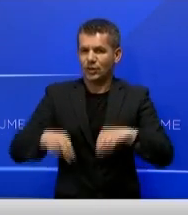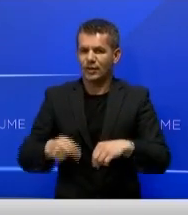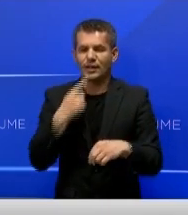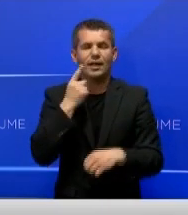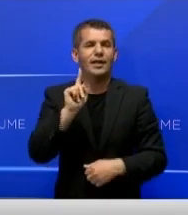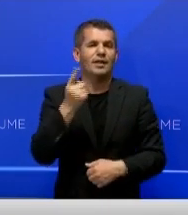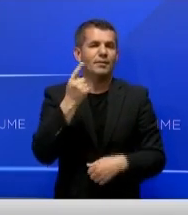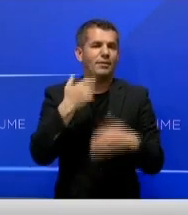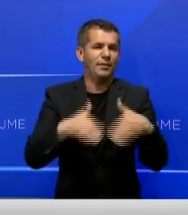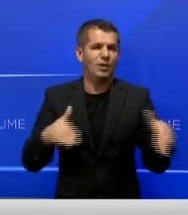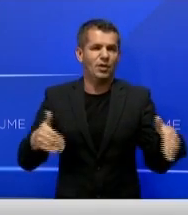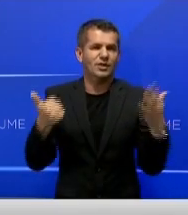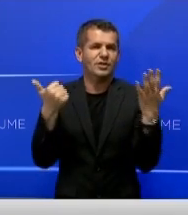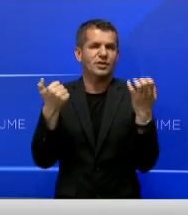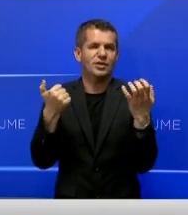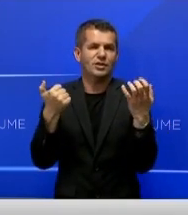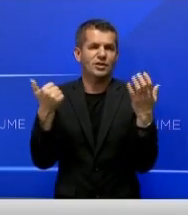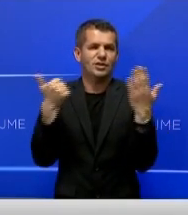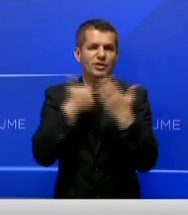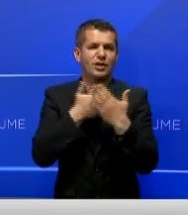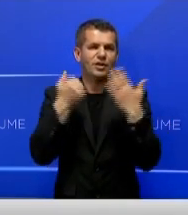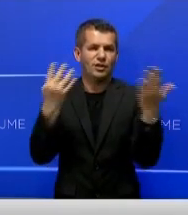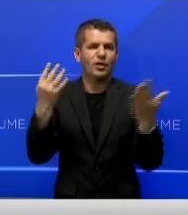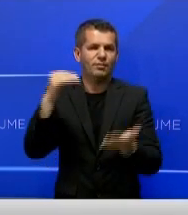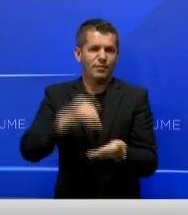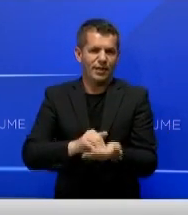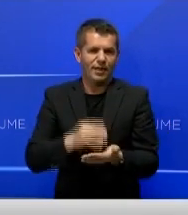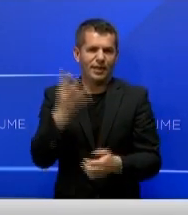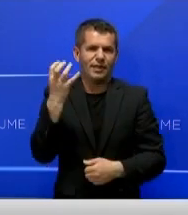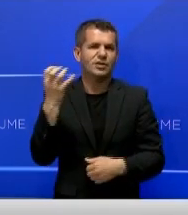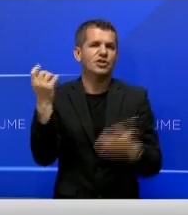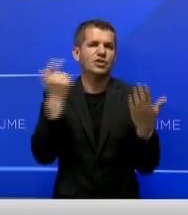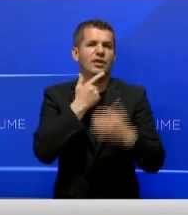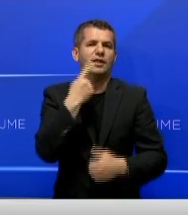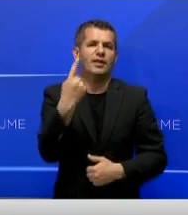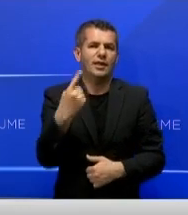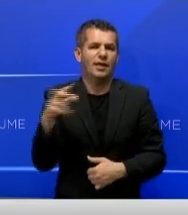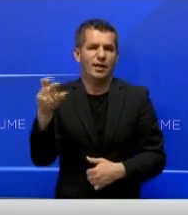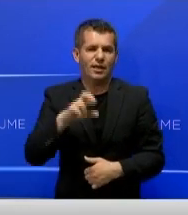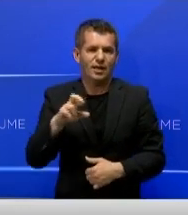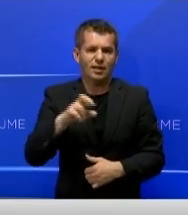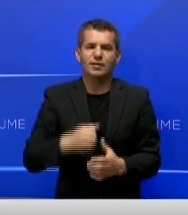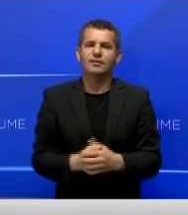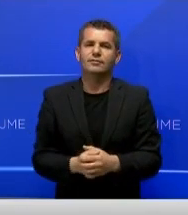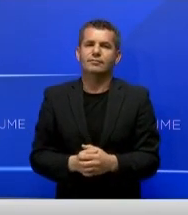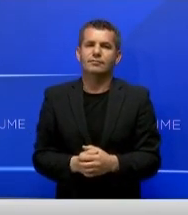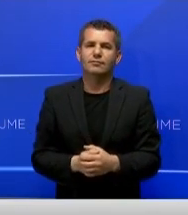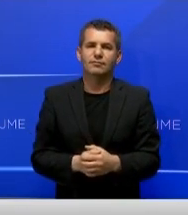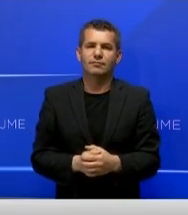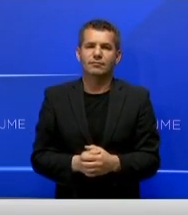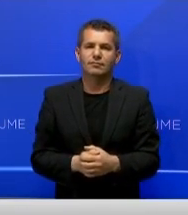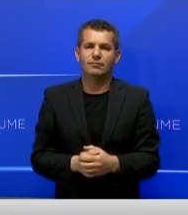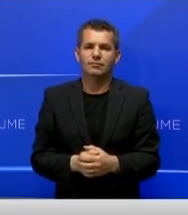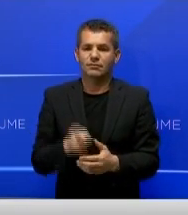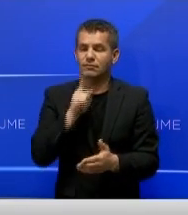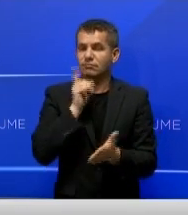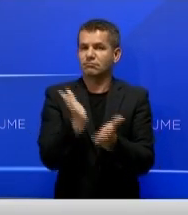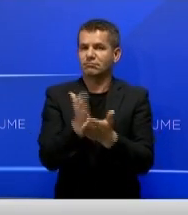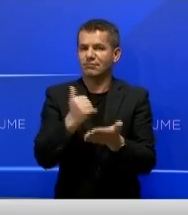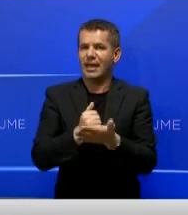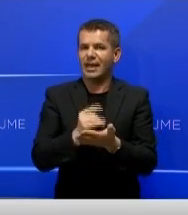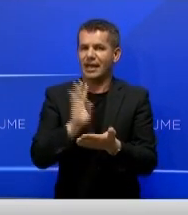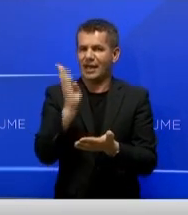.669.471 euro. Do të jetë ndorë në 14 loto.